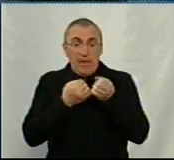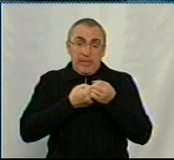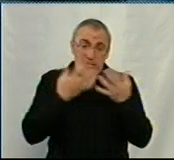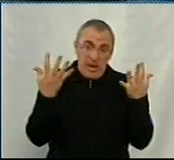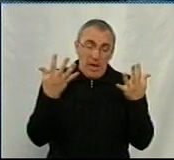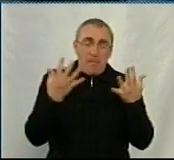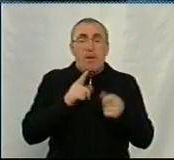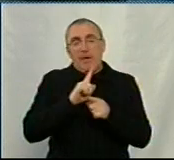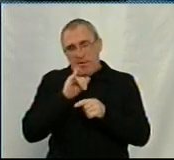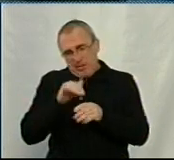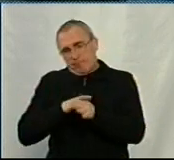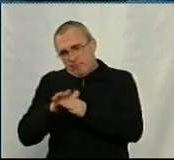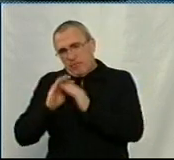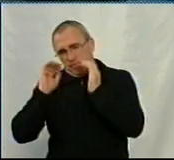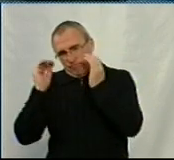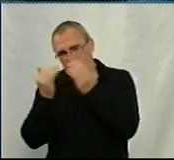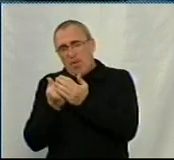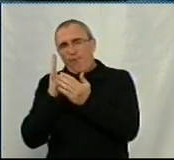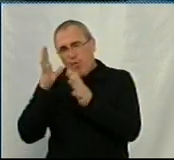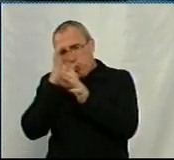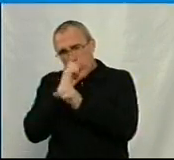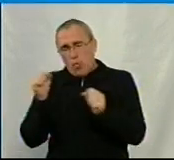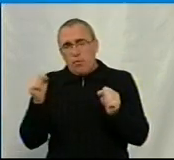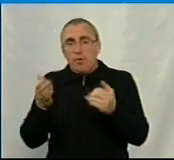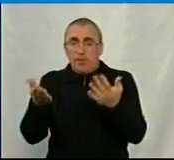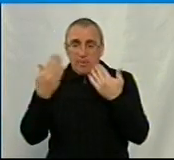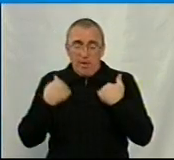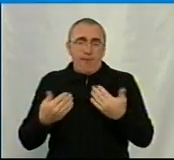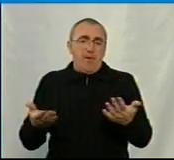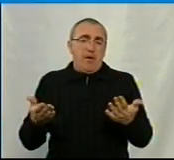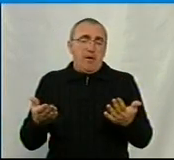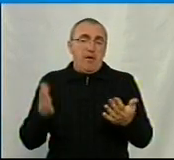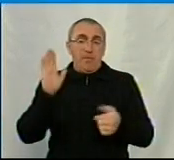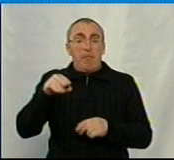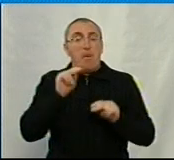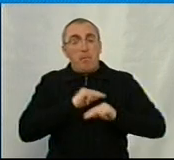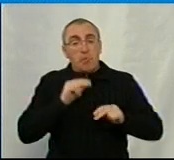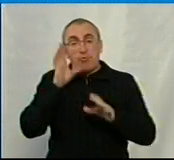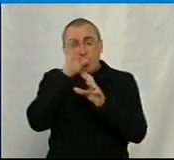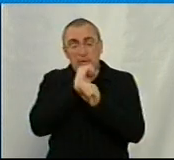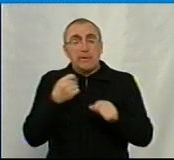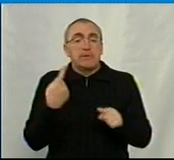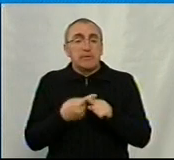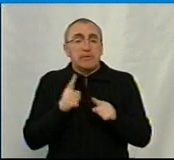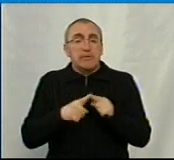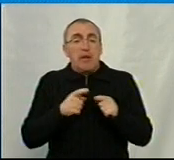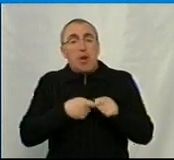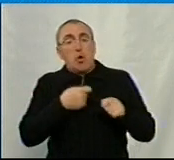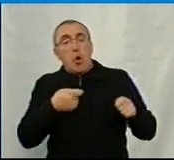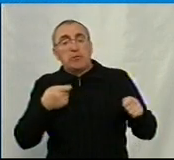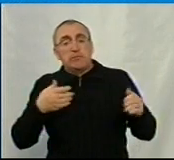давайте будемо дотриматися і вночі. Моя логіка була наступна, що давайте, навпаки, нехай вони працюють вночі, тому що це розтягне